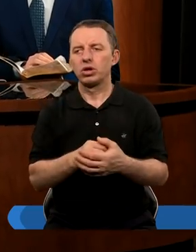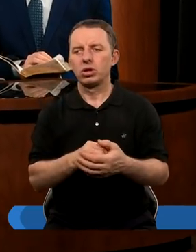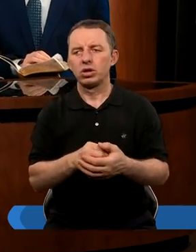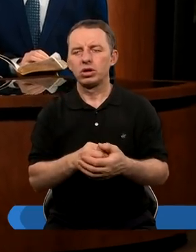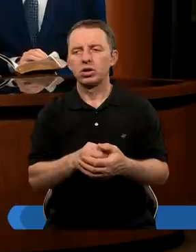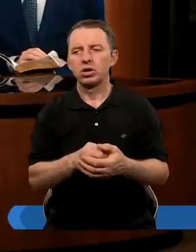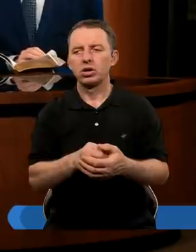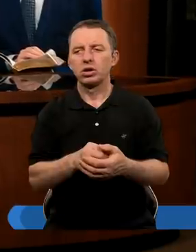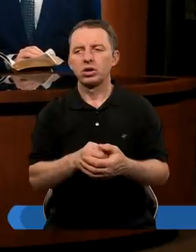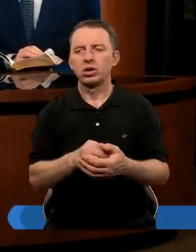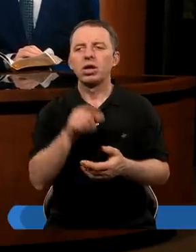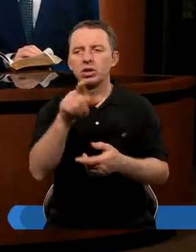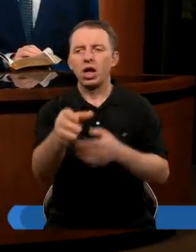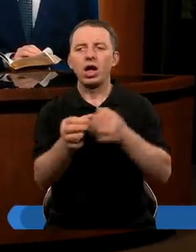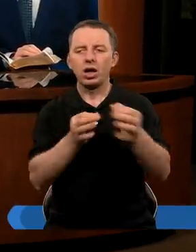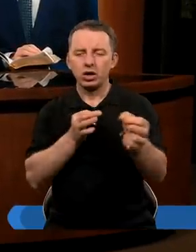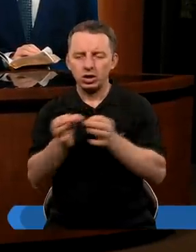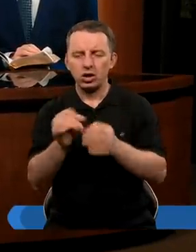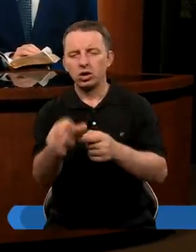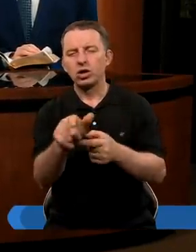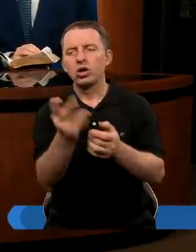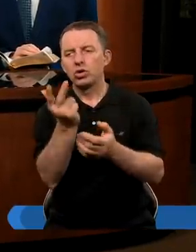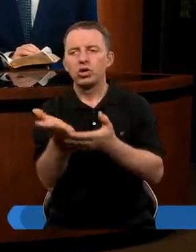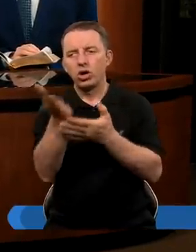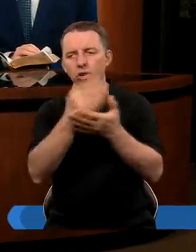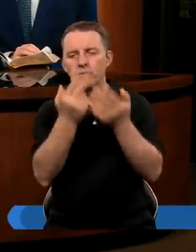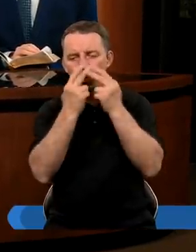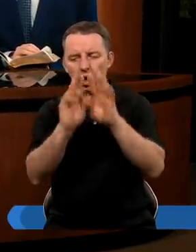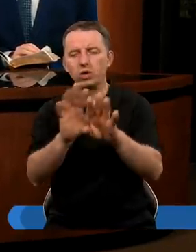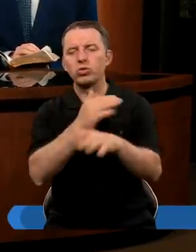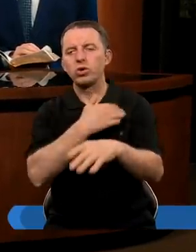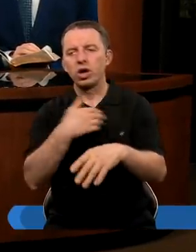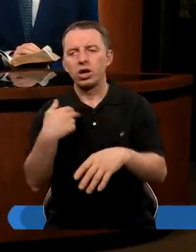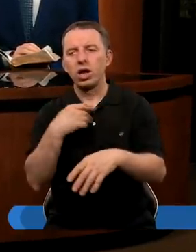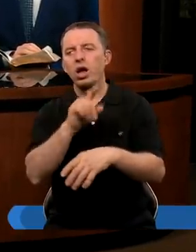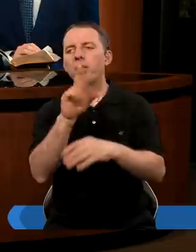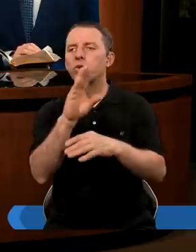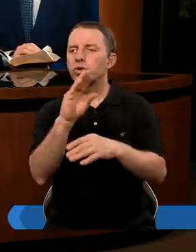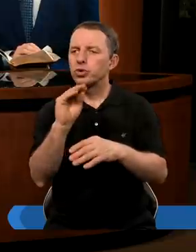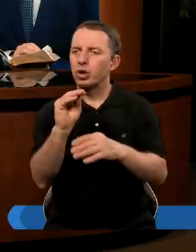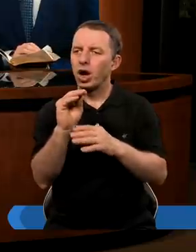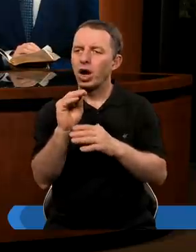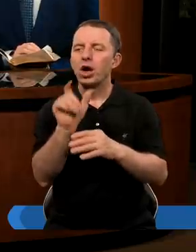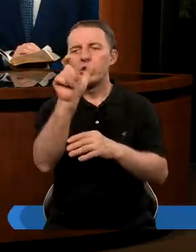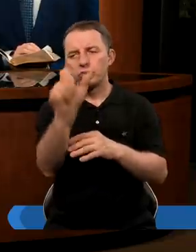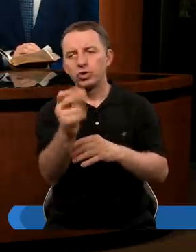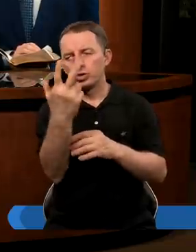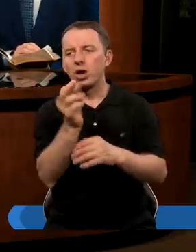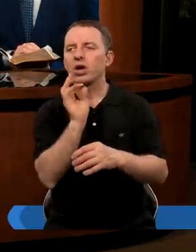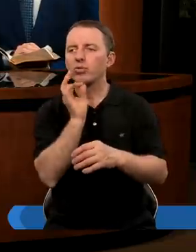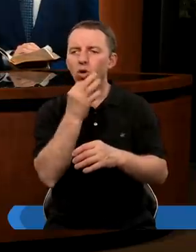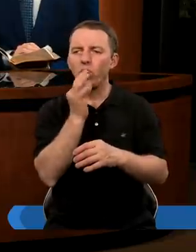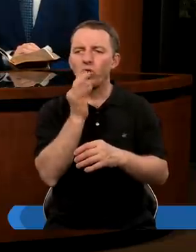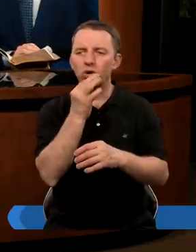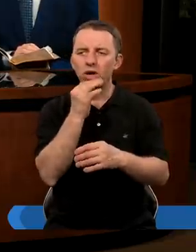Mi się wydaje, że ta historia, z którego rozdział księgi Daniela pokazuje właśnie, że ci trzej